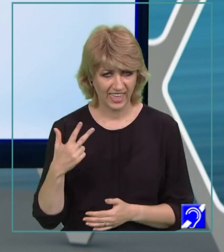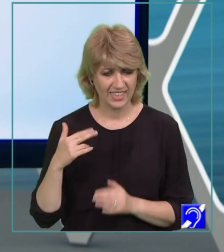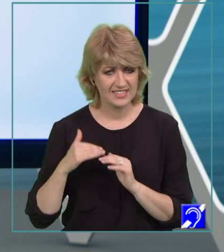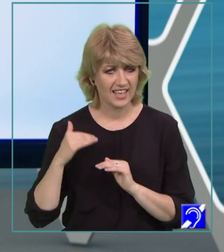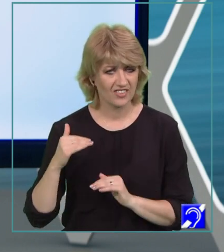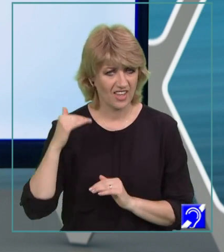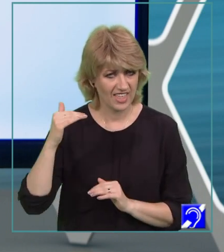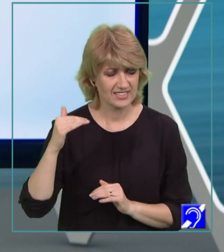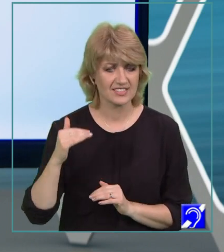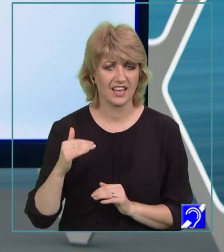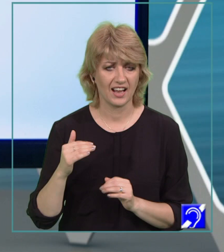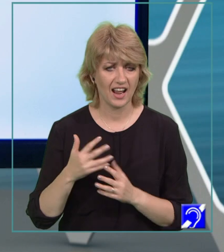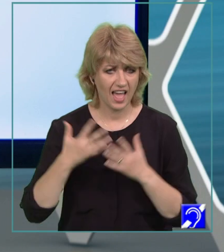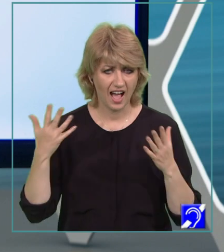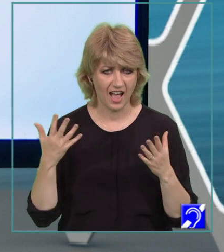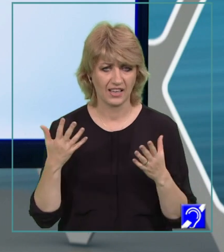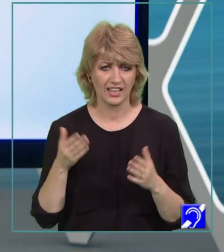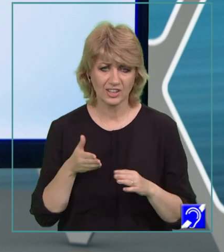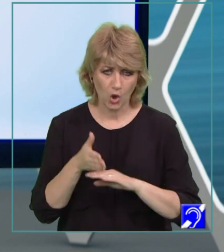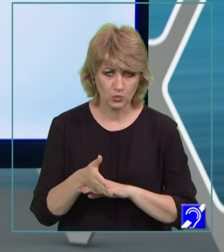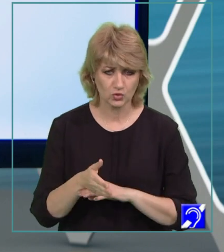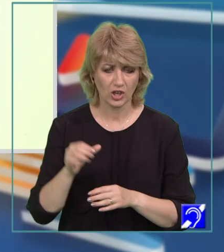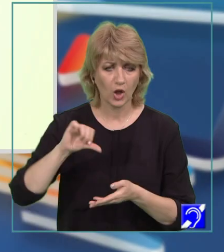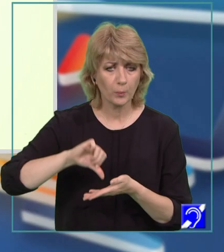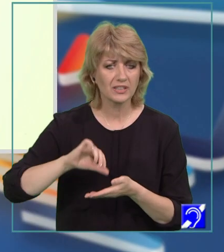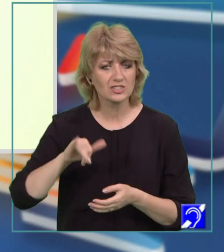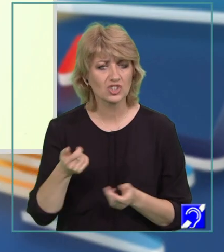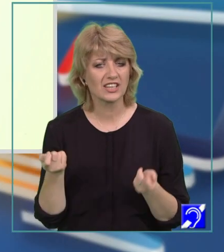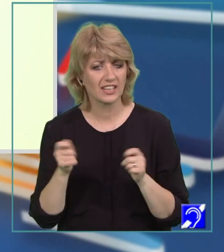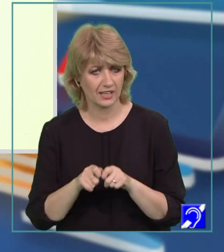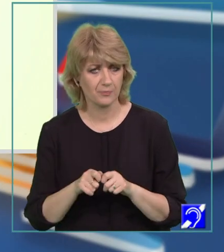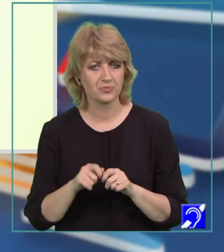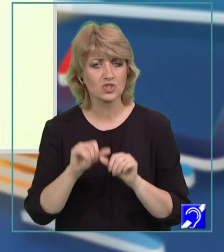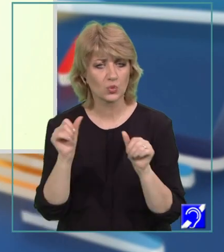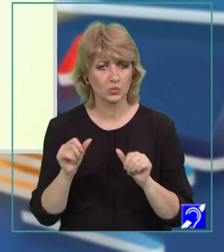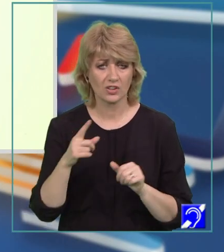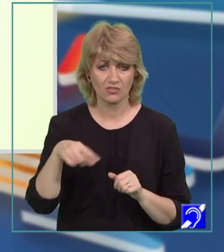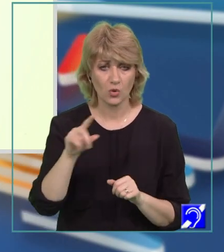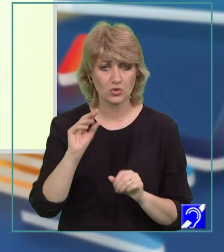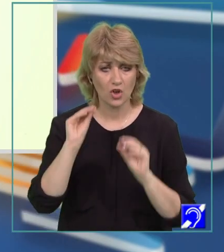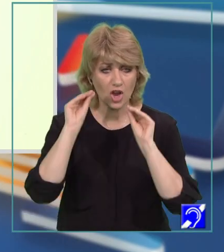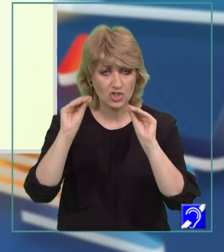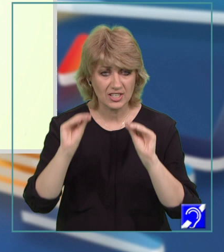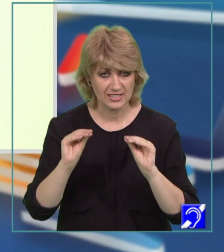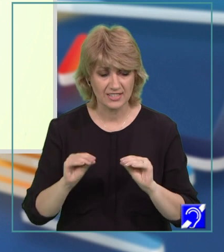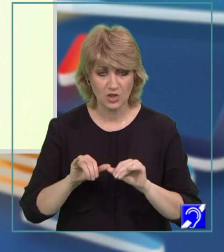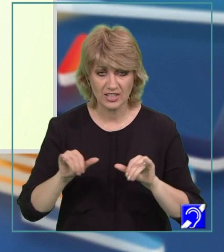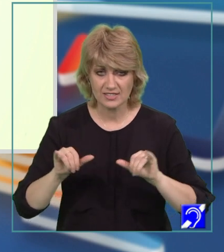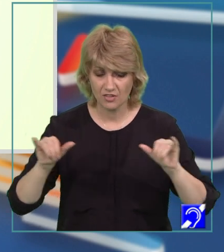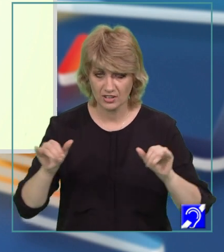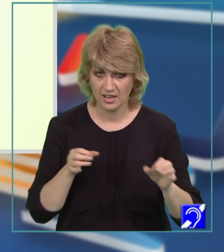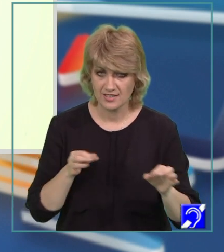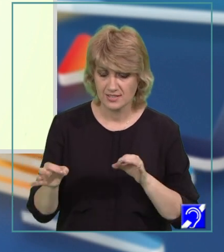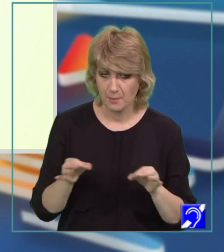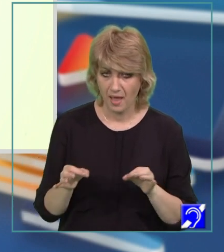secvențe clare, introducere, cuprind și încheiere, pe structura cărora voi o să așezați, o să dezvoltați planul